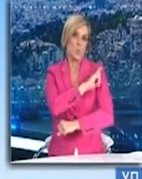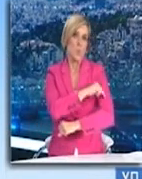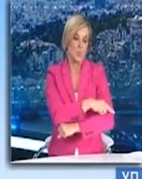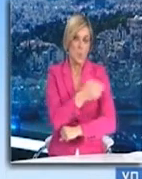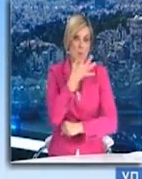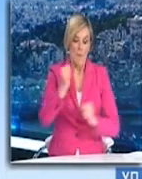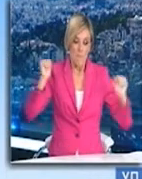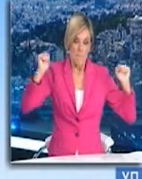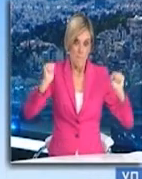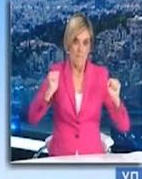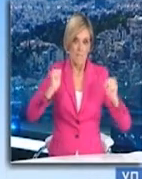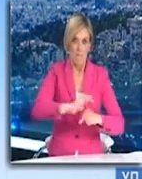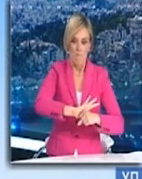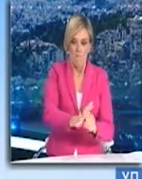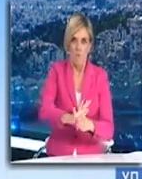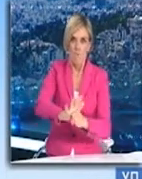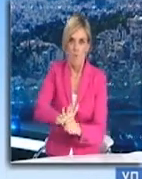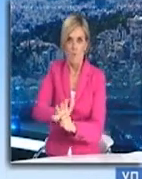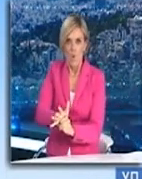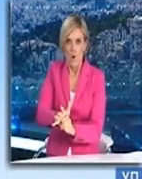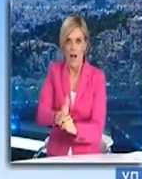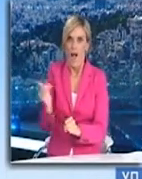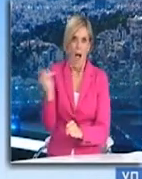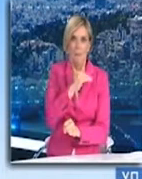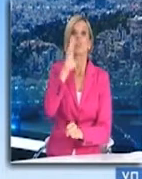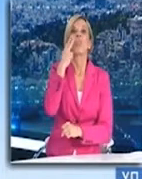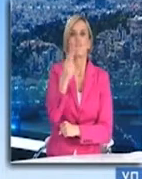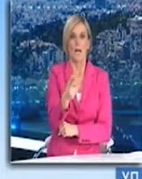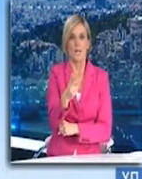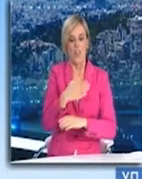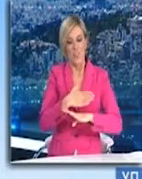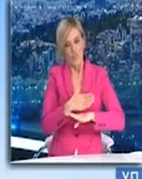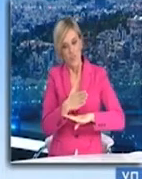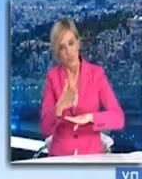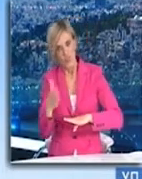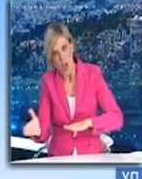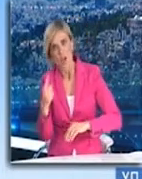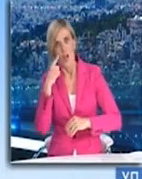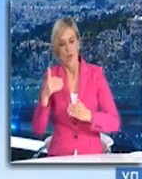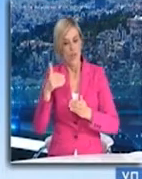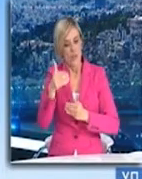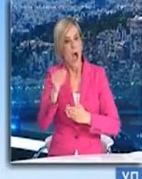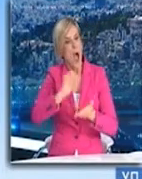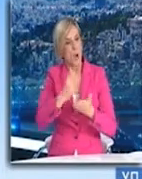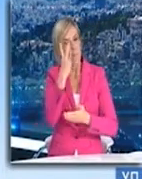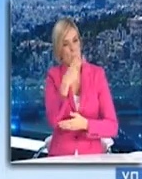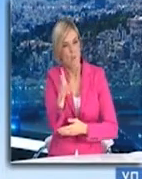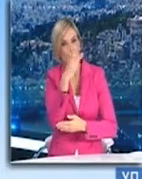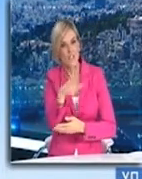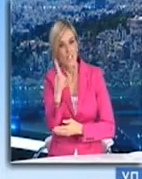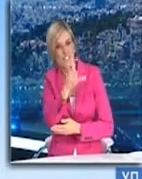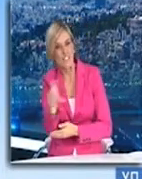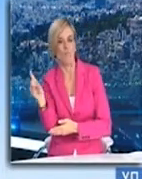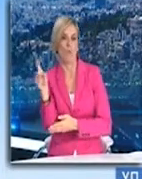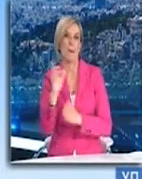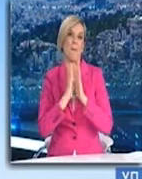αυτό φαίνεται, έχει αντίκτυπο μετά στο Εθνικό Σύστημα Υγείας και στους συμπολίτες μας στην υγεία τους. Οπότε σας παρακαλώ πάρα πολύ κυρίες και κύριοι